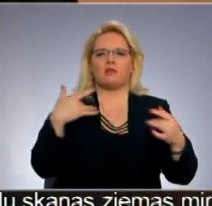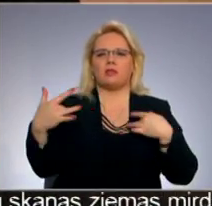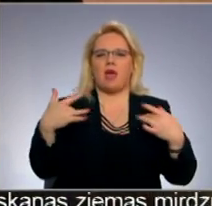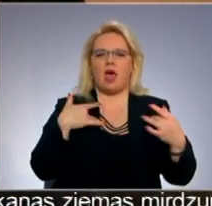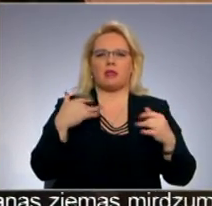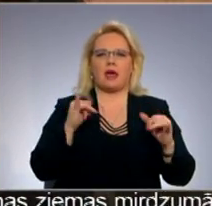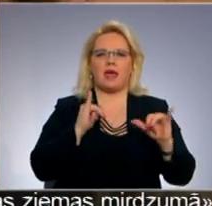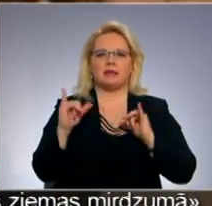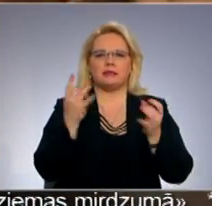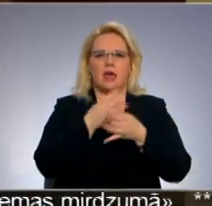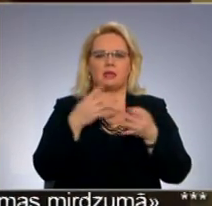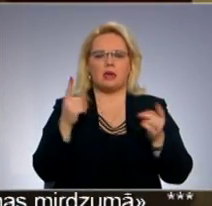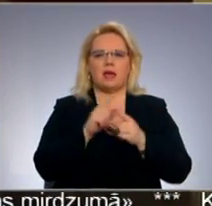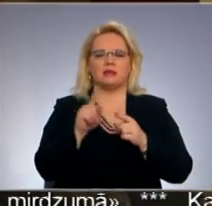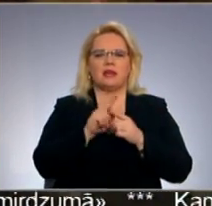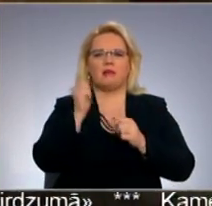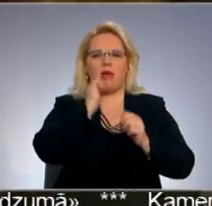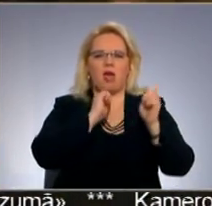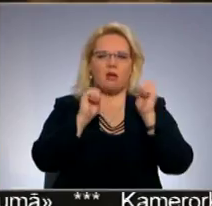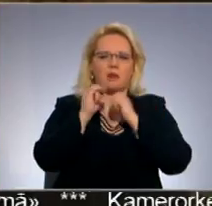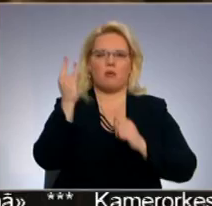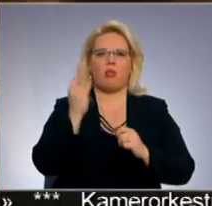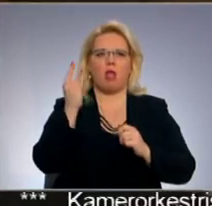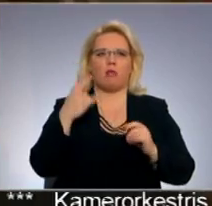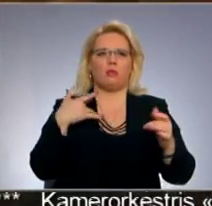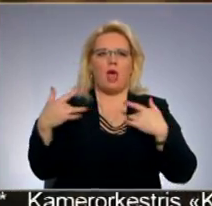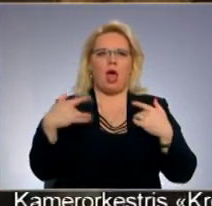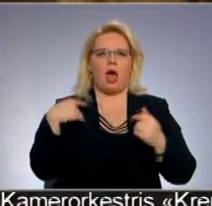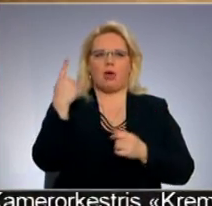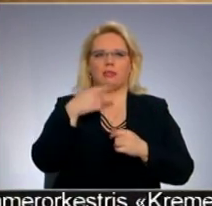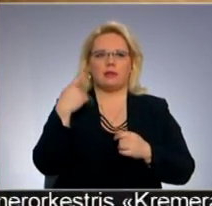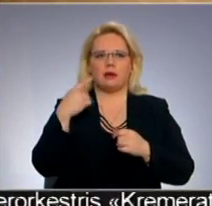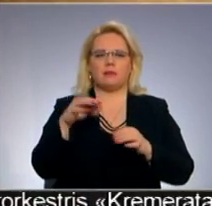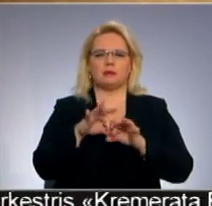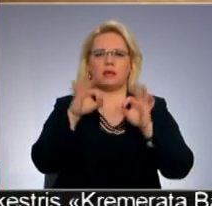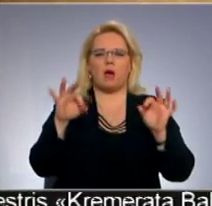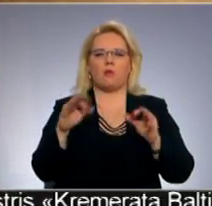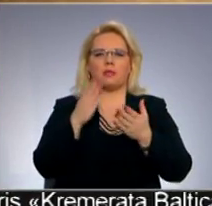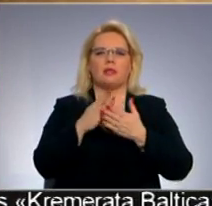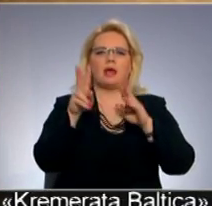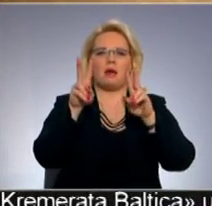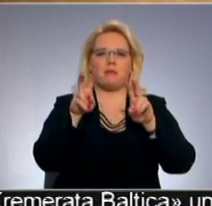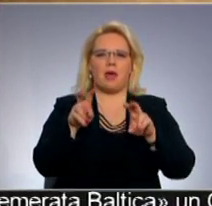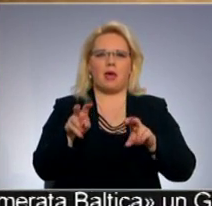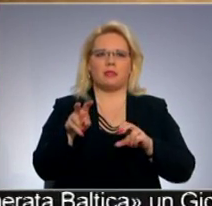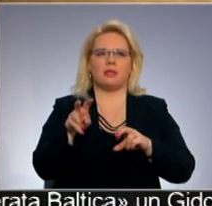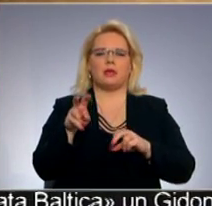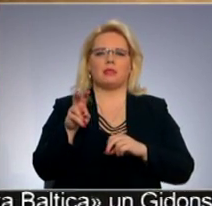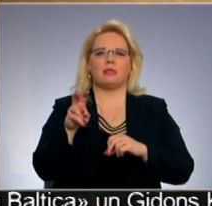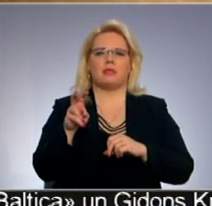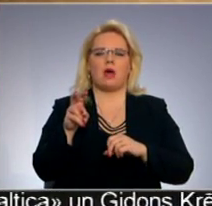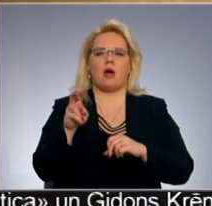estētiku, kas līdzinās ērmīgu mehānisku lēļu teātrim. Tākotnēja tik pētīta, odesas,